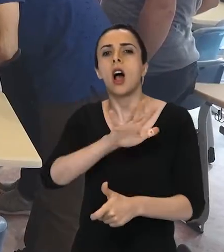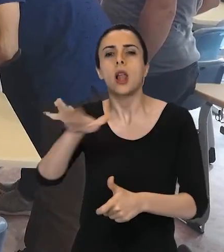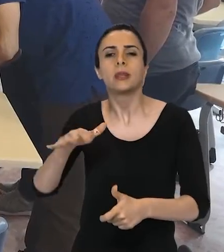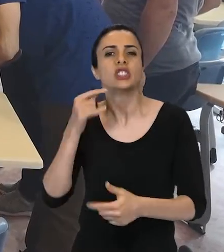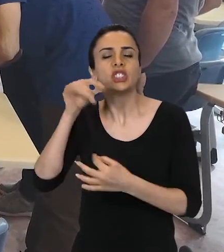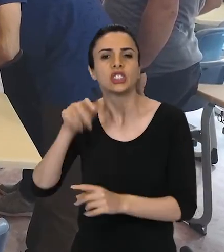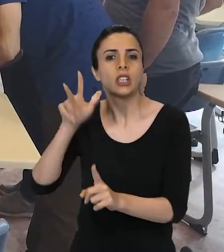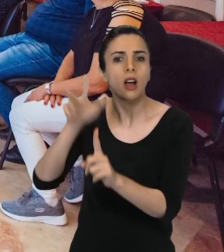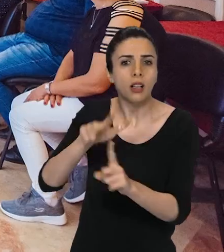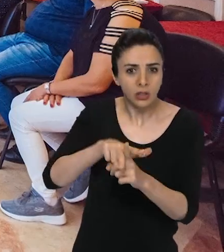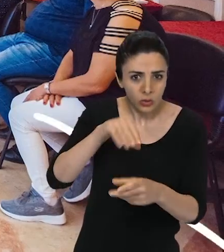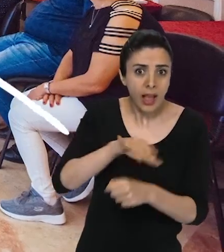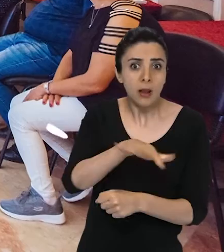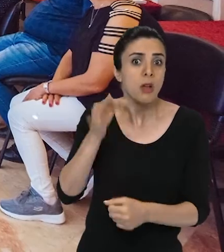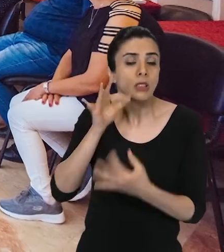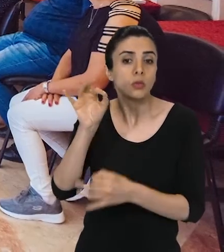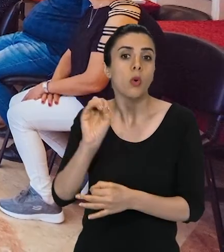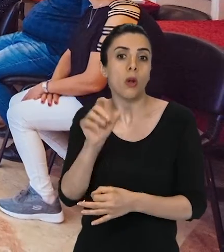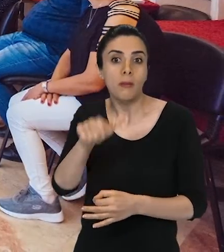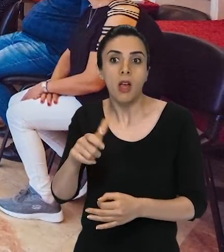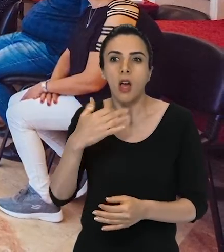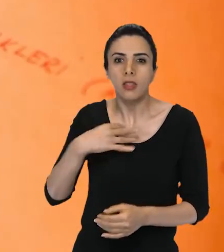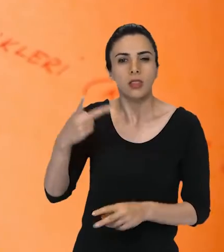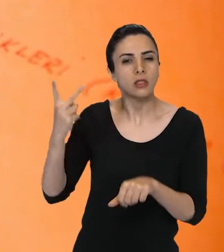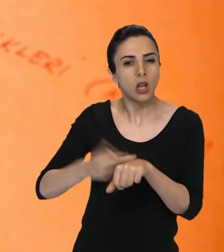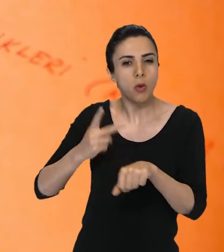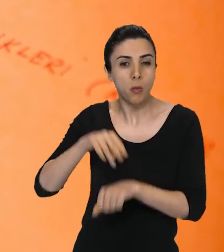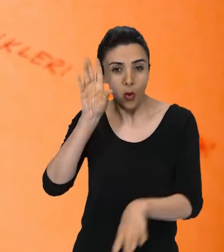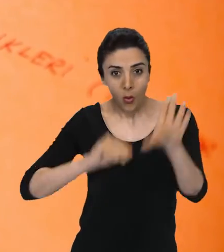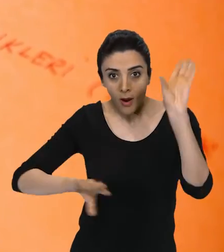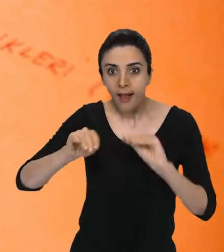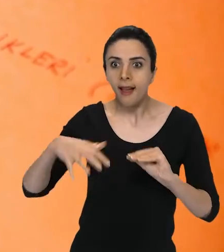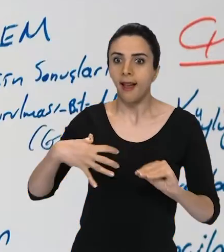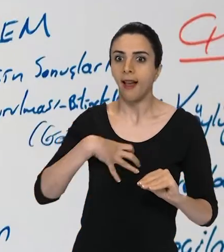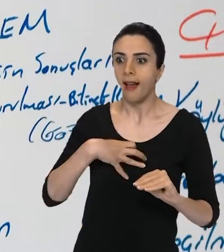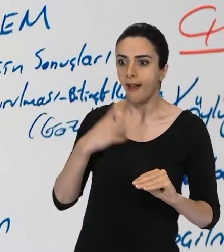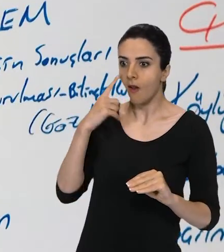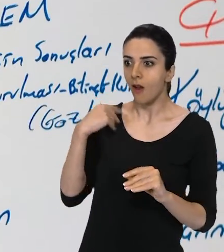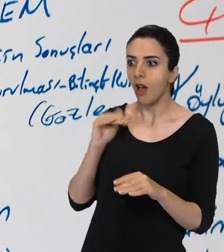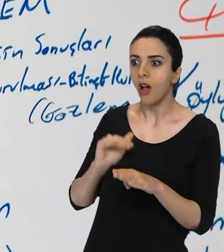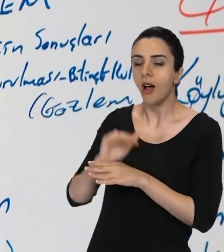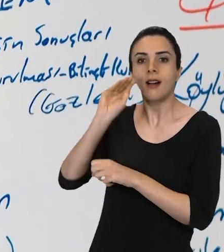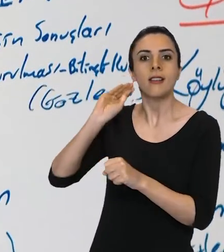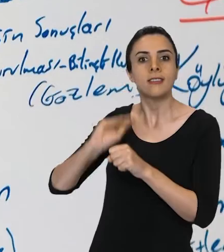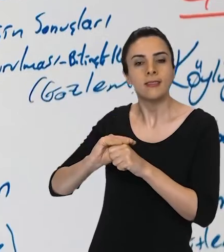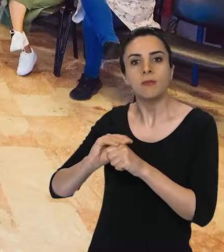265 öğretmenin elde etmiş olduğu bilgi ve deneyimleri, Kendi yerlerindeki Birleştirilmiş Sınıflarda görevli banka öğretmenlerine